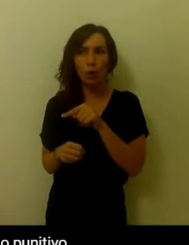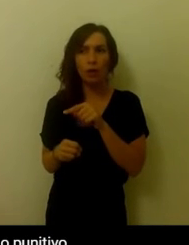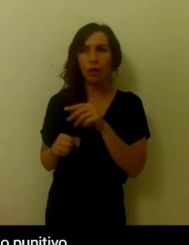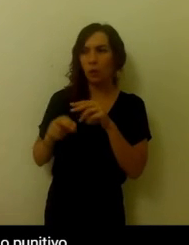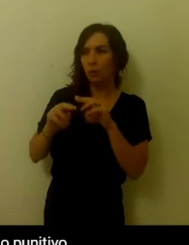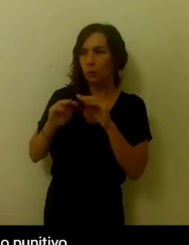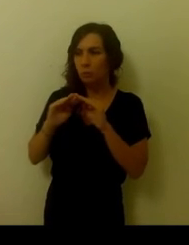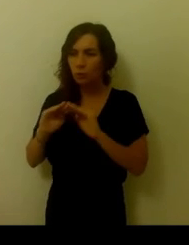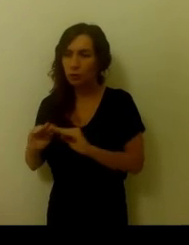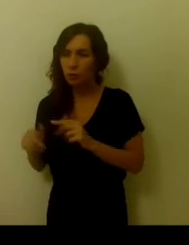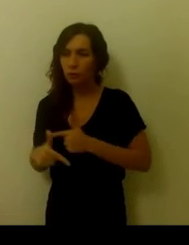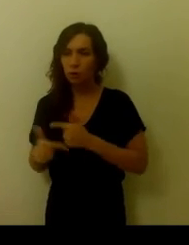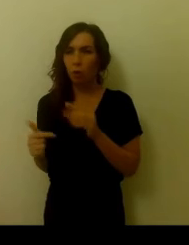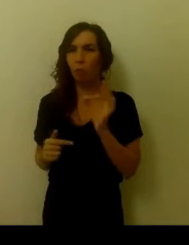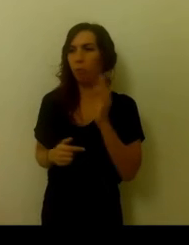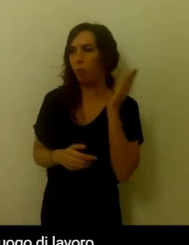o punitivo,